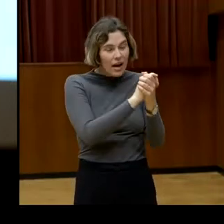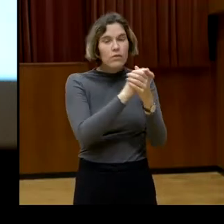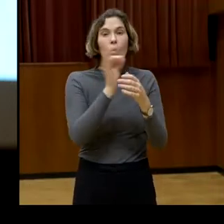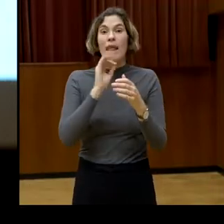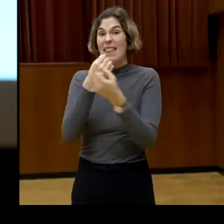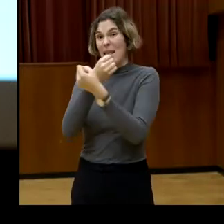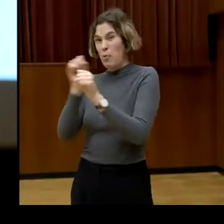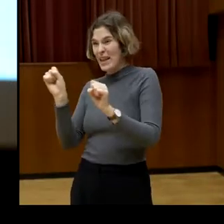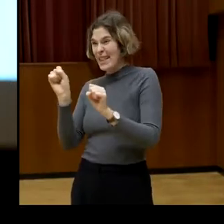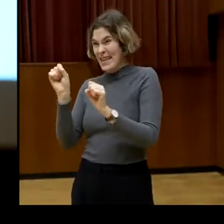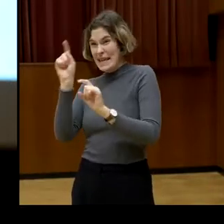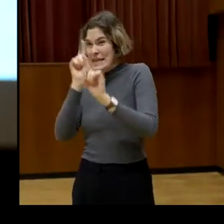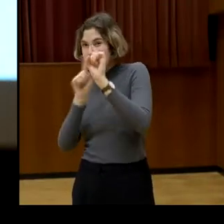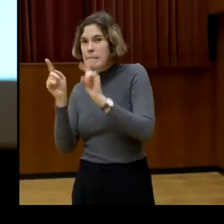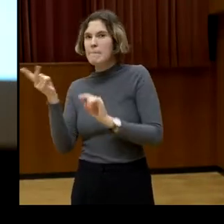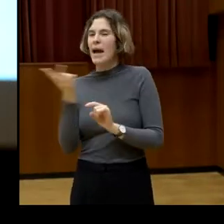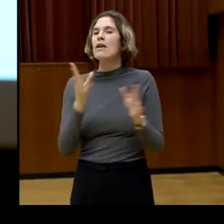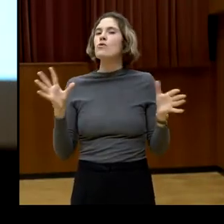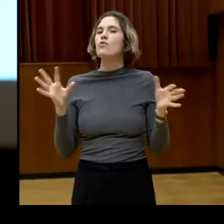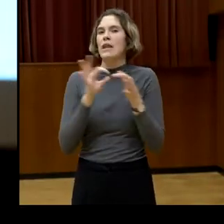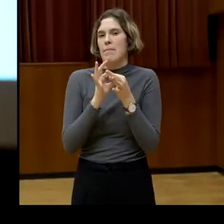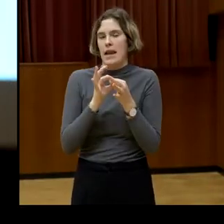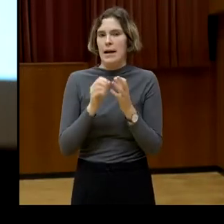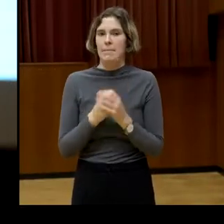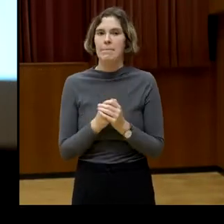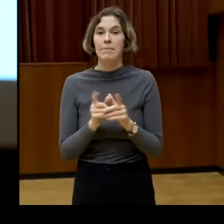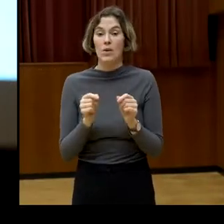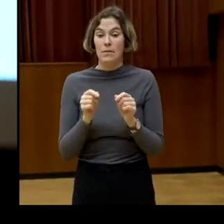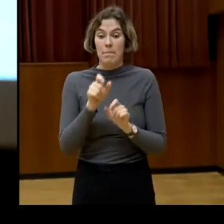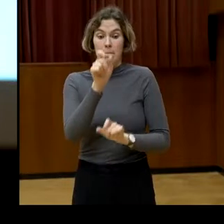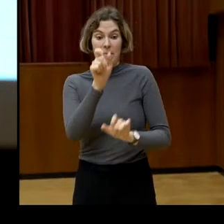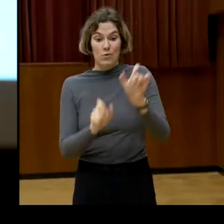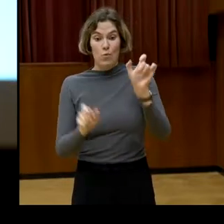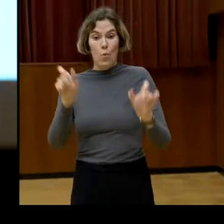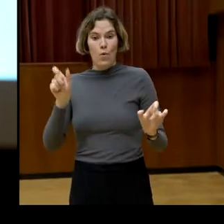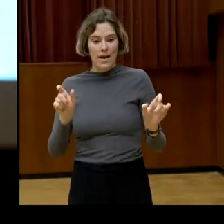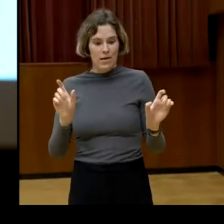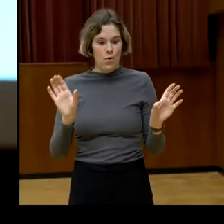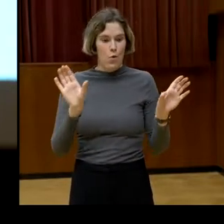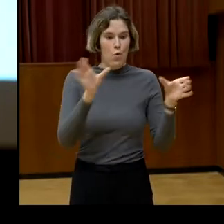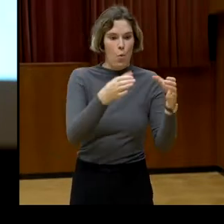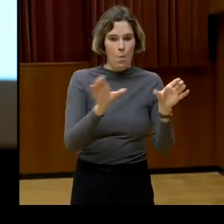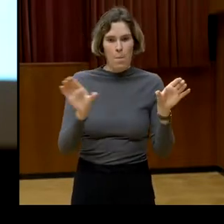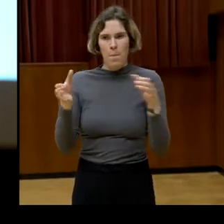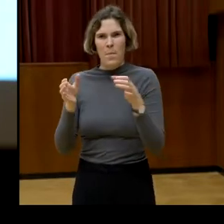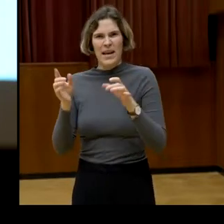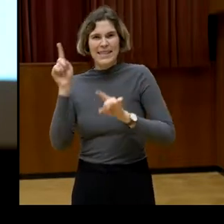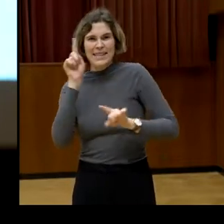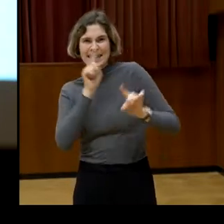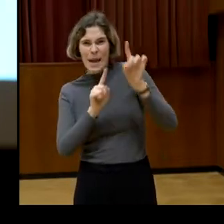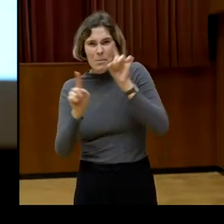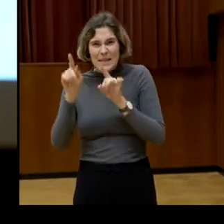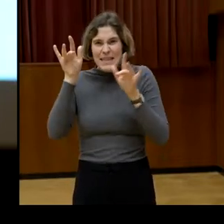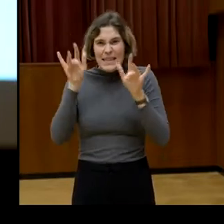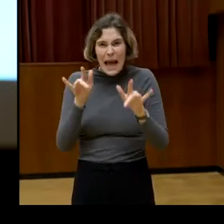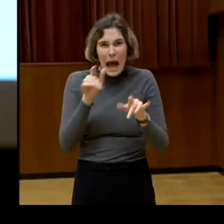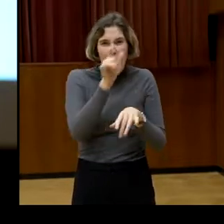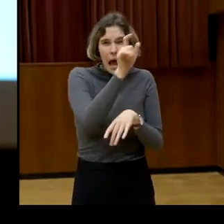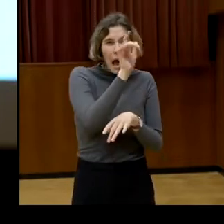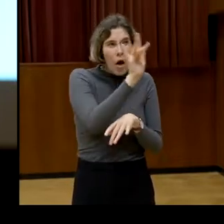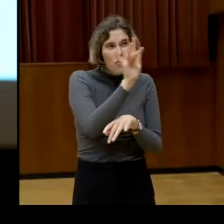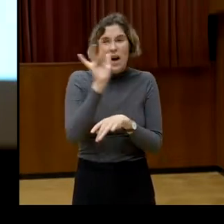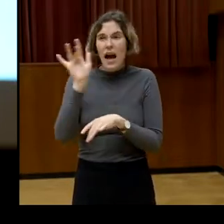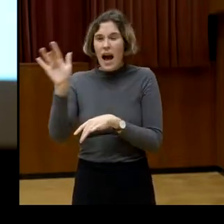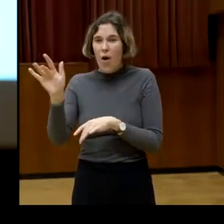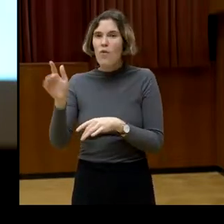dass Skepsis kein exklusives Problem einzelner Gruppen in der Bevölkerung ist, aber Skepsis auch nicht ein Problem nur der Bevölkerung ist.